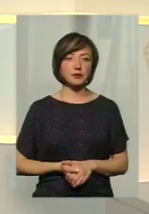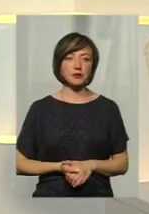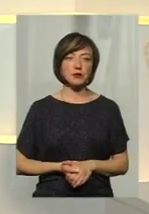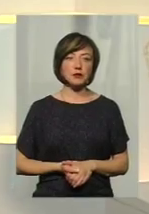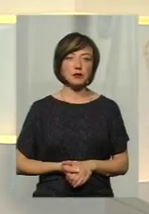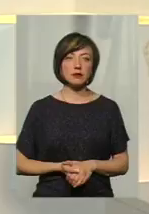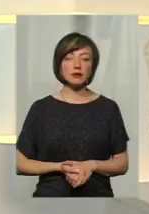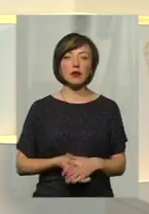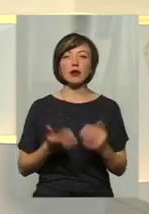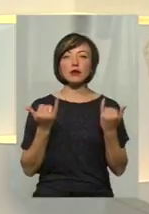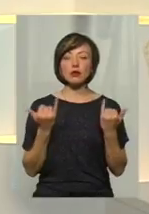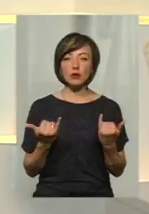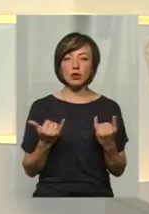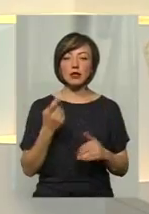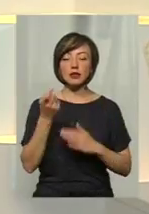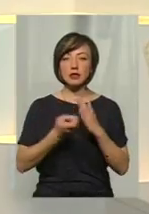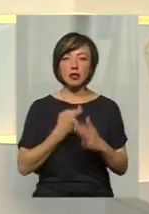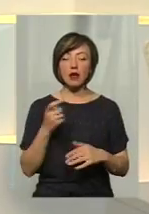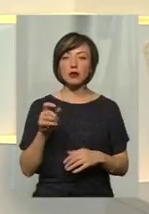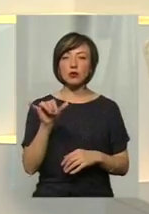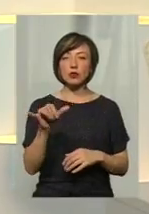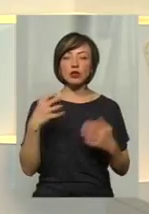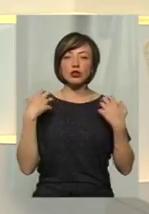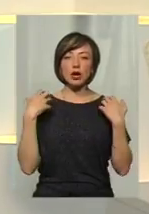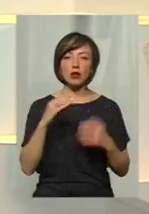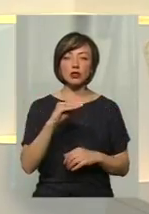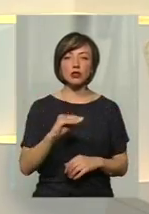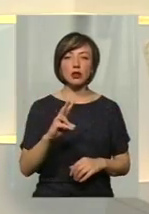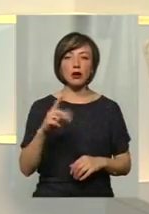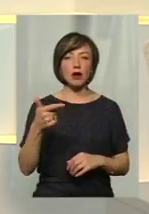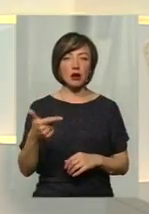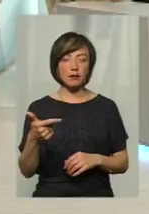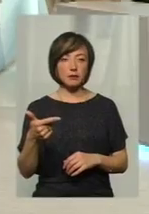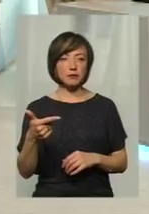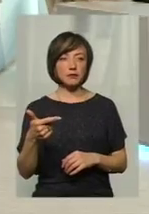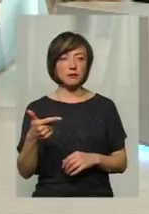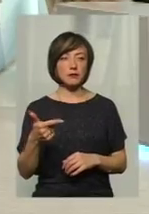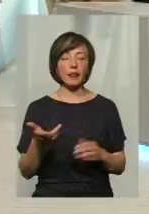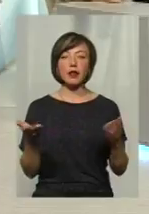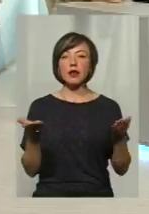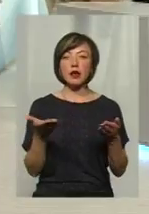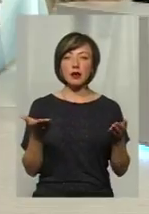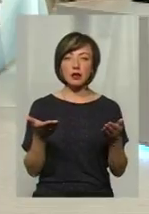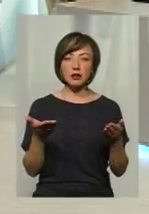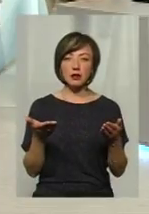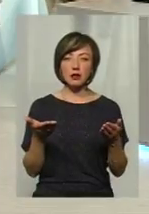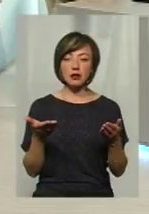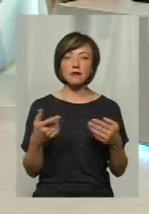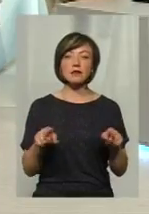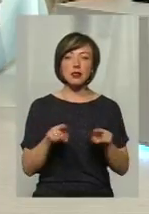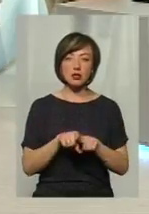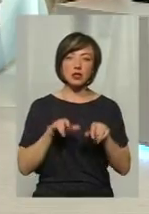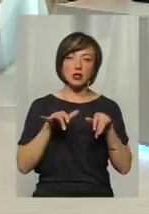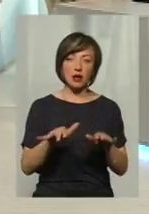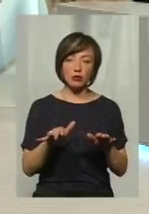І сьогодні ми дізналися у начальника житлово-комунального господарства Василя Новачка, які все ж таки